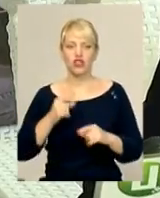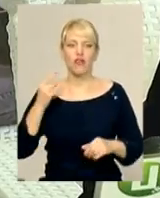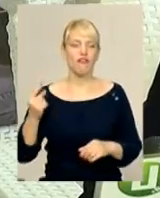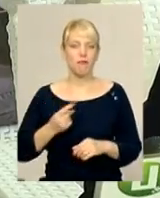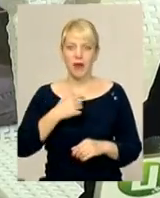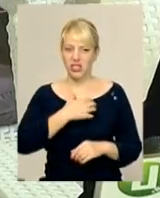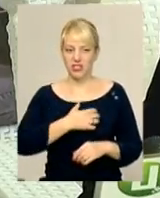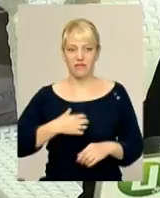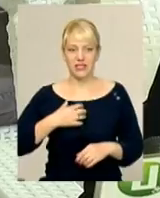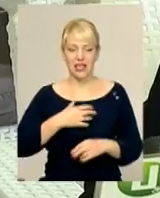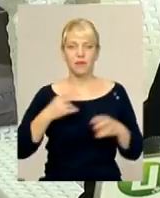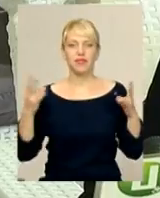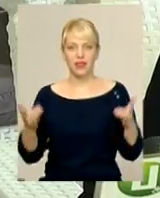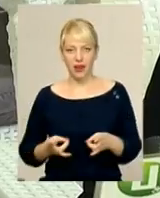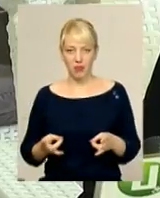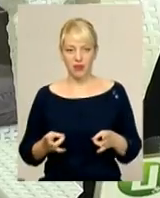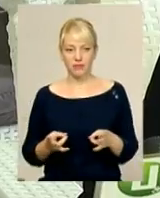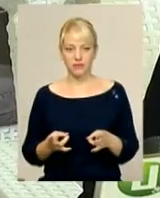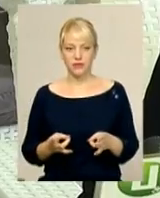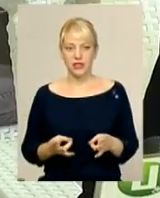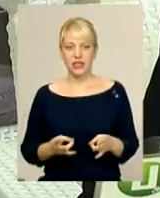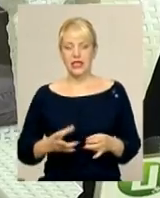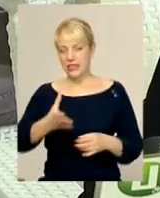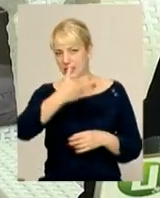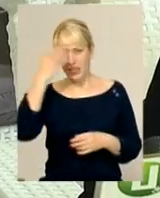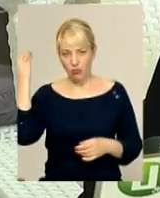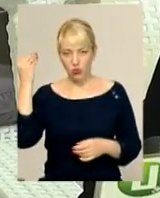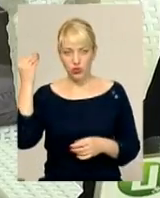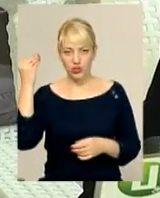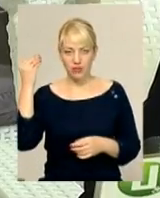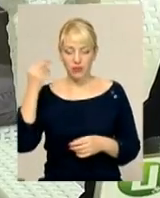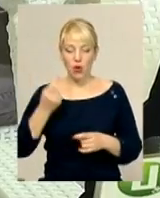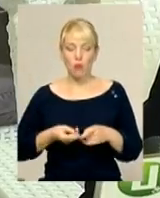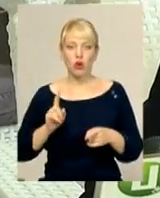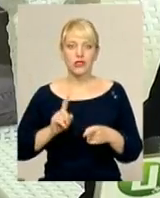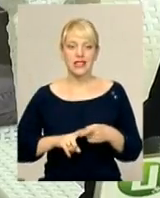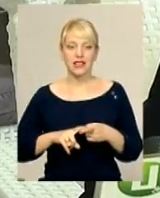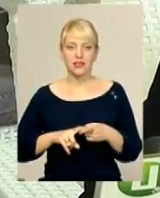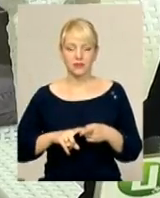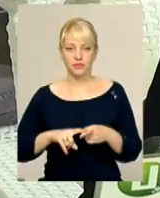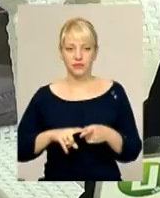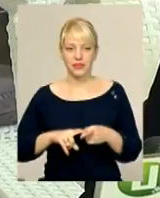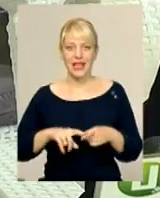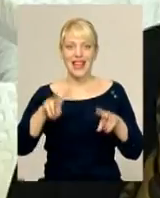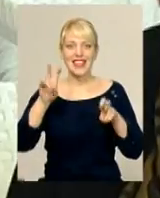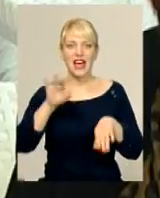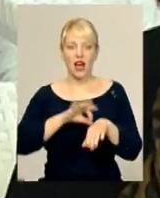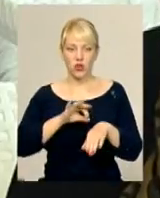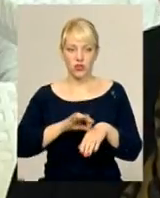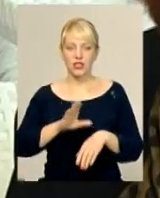за все треба забути про цей діагноз.